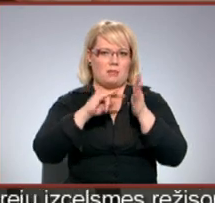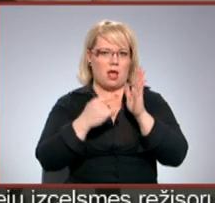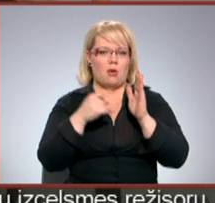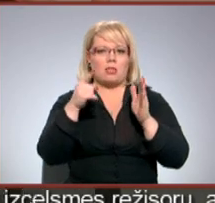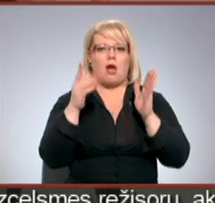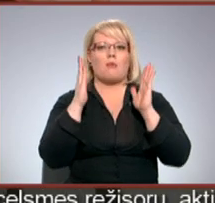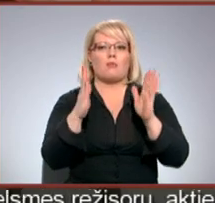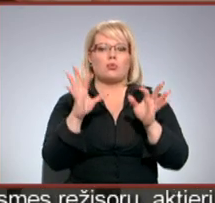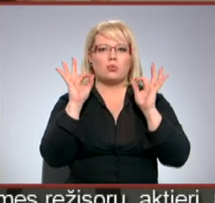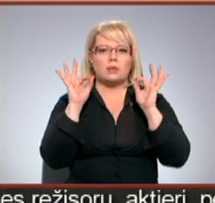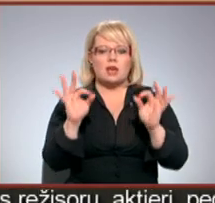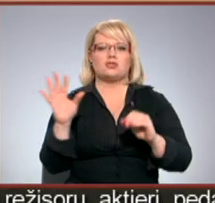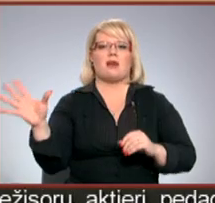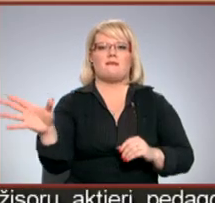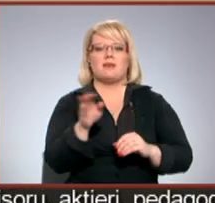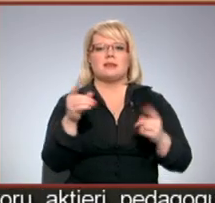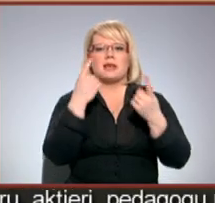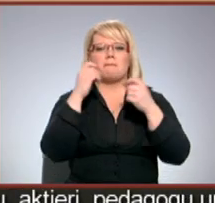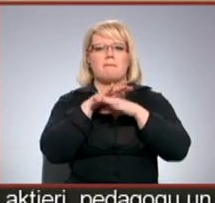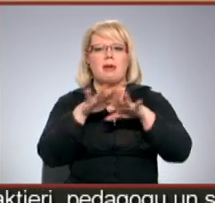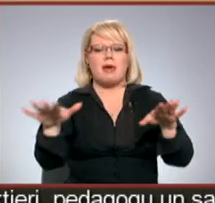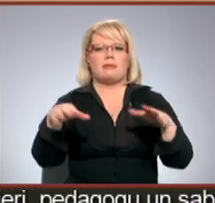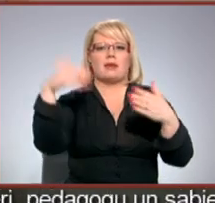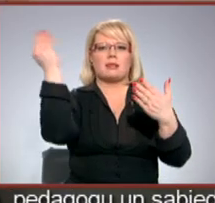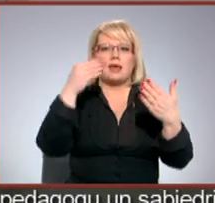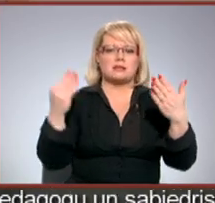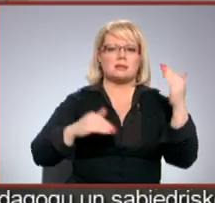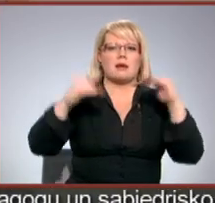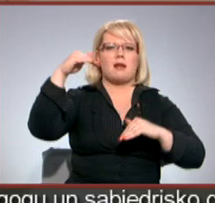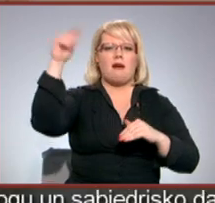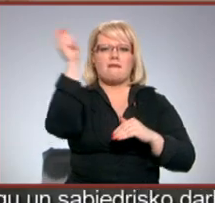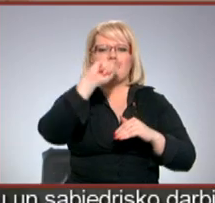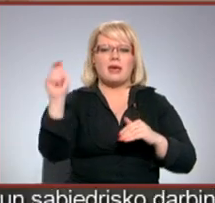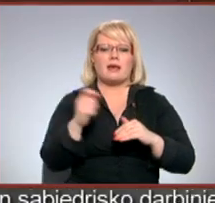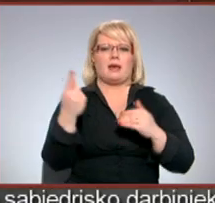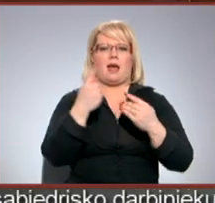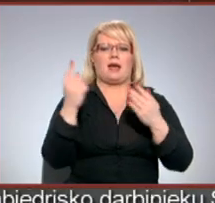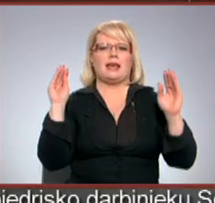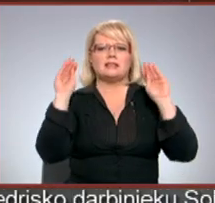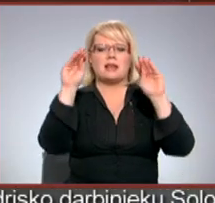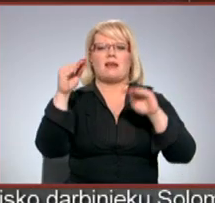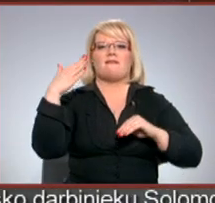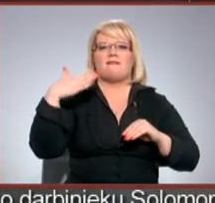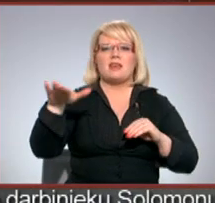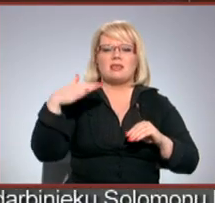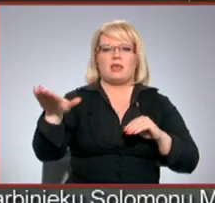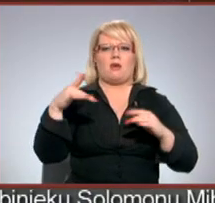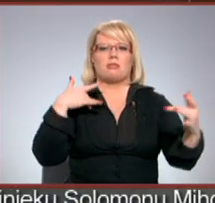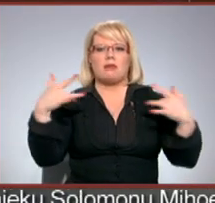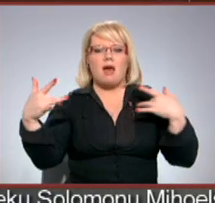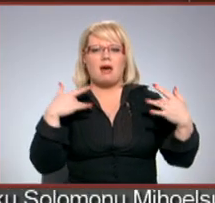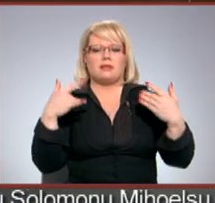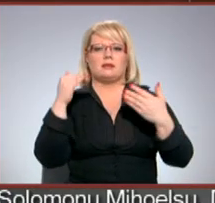būtu tiešām visi mēdīgi, glezniecība, grafika zīmējums, instalācija, video, teātra